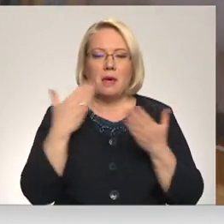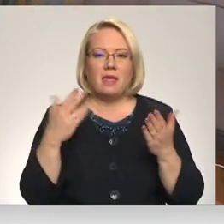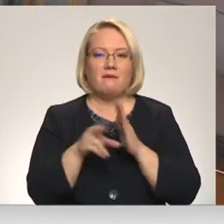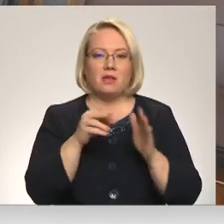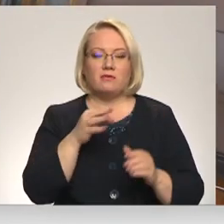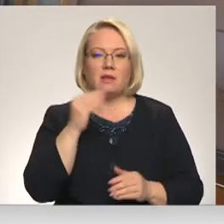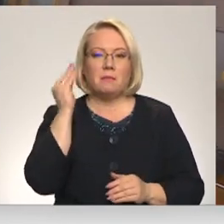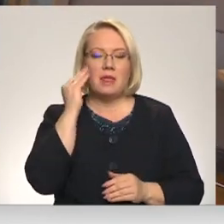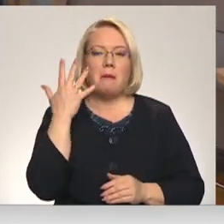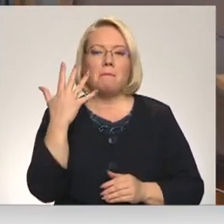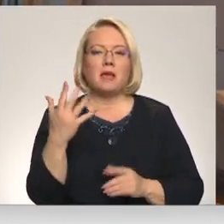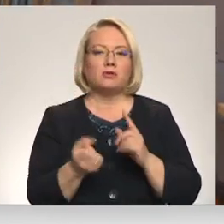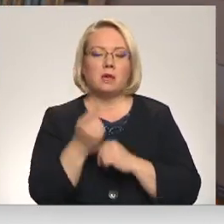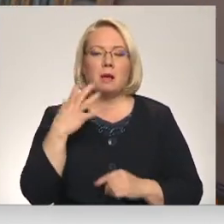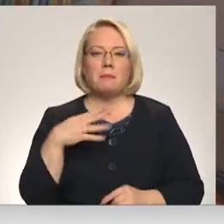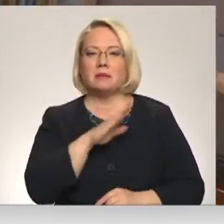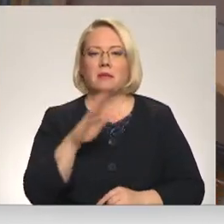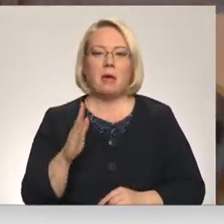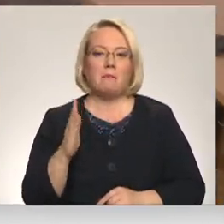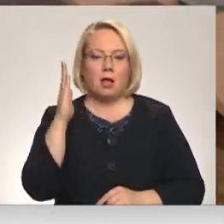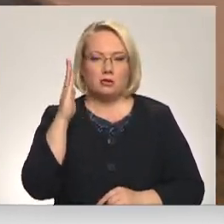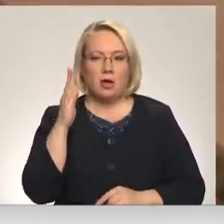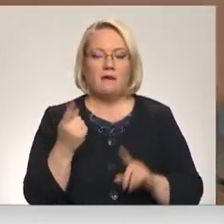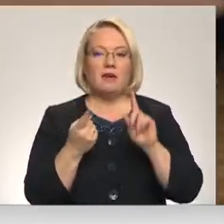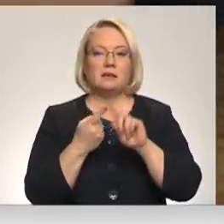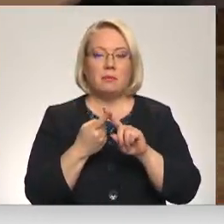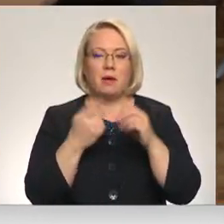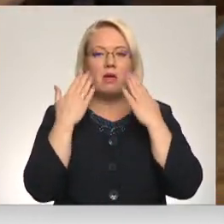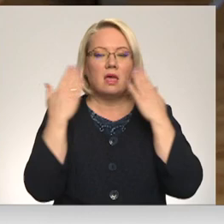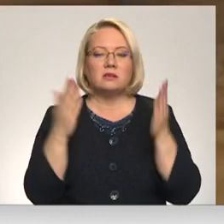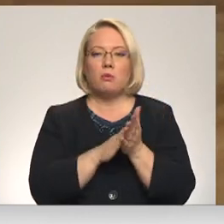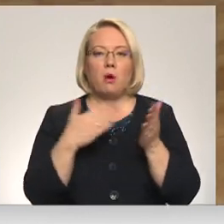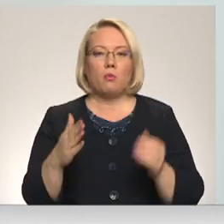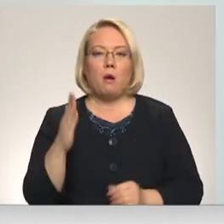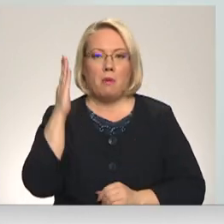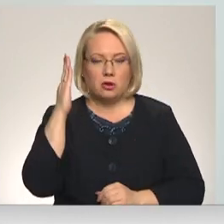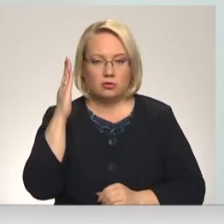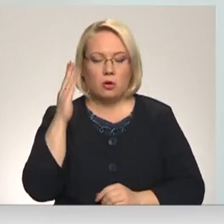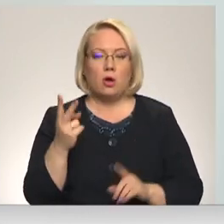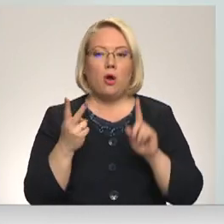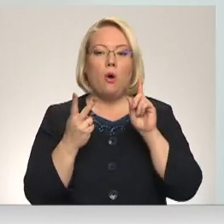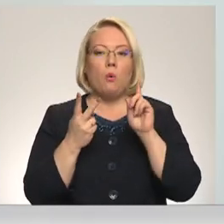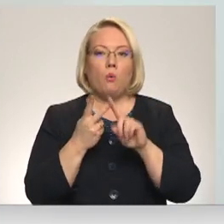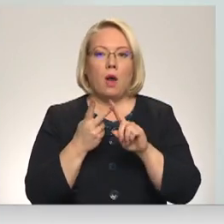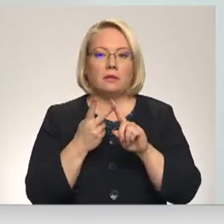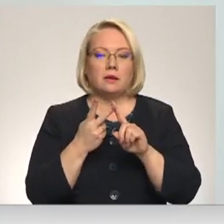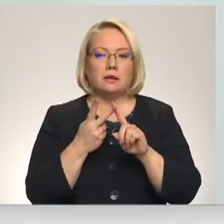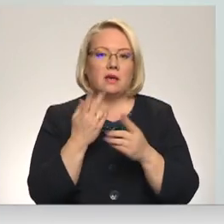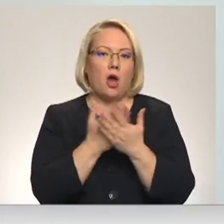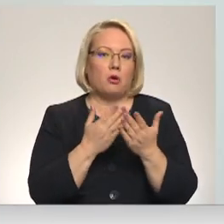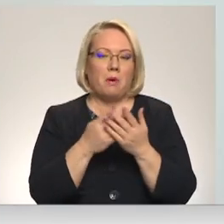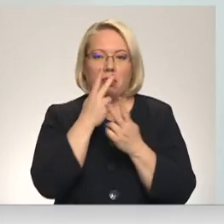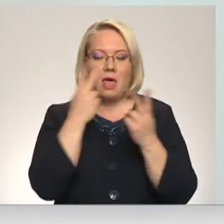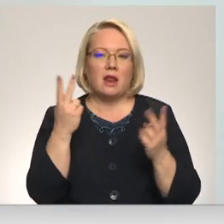minējuši piecus iemeslus, kāpēc nebalsoja. Pirmkārt, viņi nezinu, par ko balso, nav par ko balso. Otrā vietā ir tāds arguments, nu,